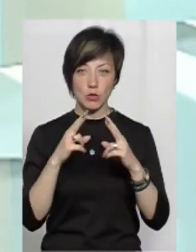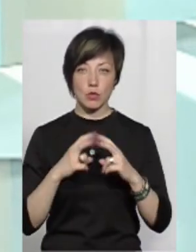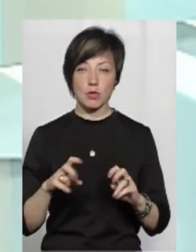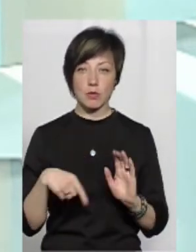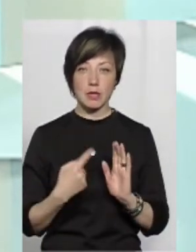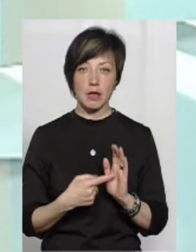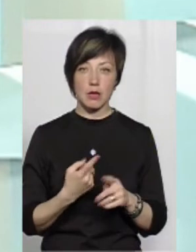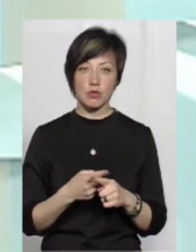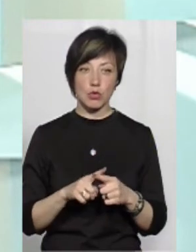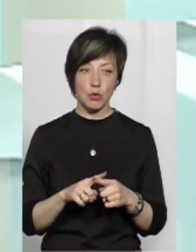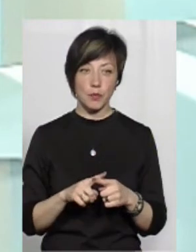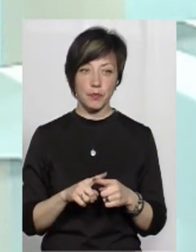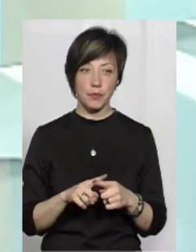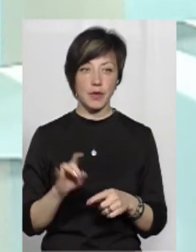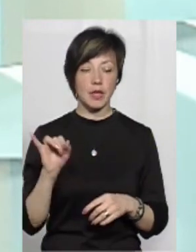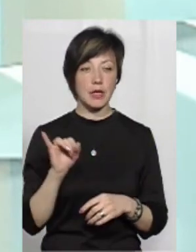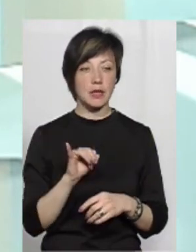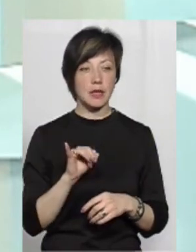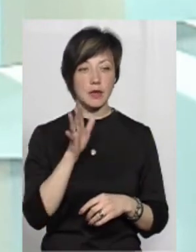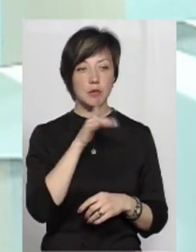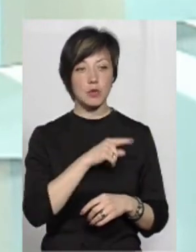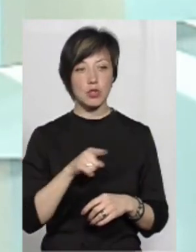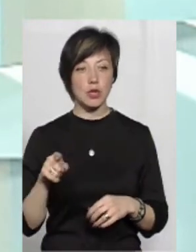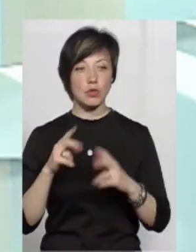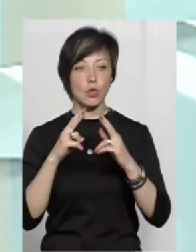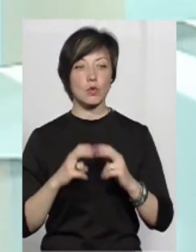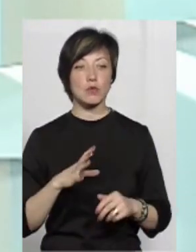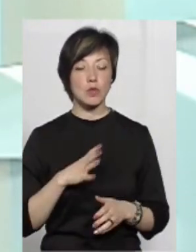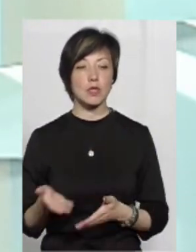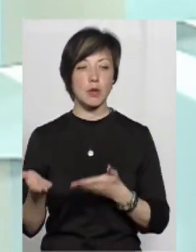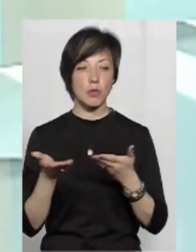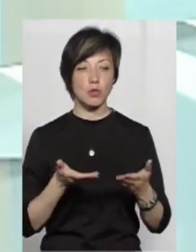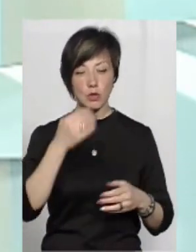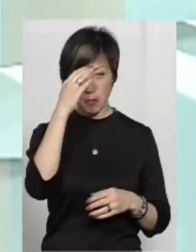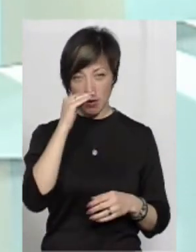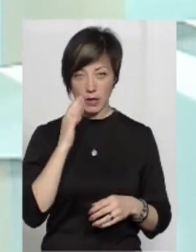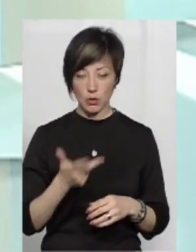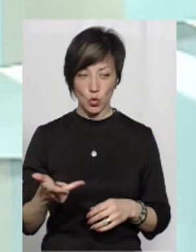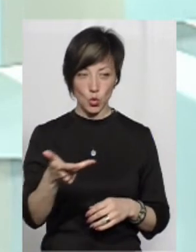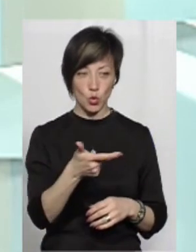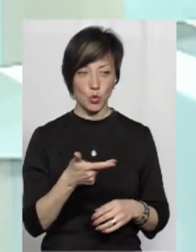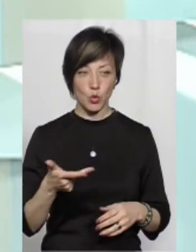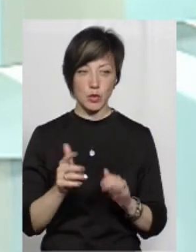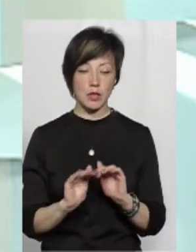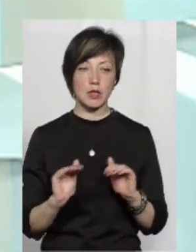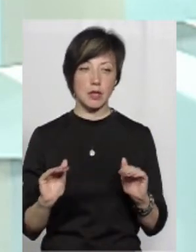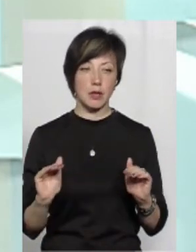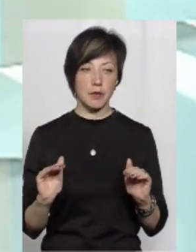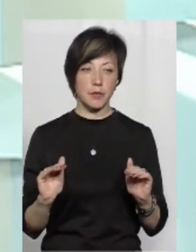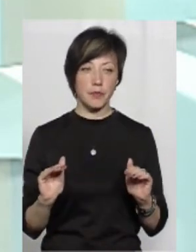розгляду питання цього, і під час розгляду були запрошені батьки цих трьох учнів.